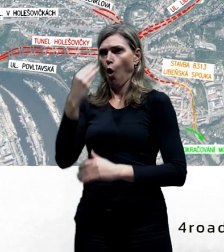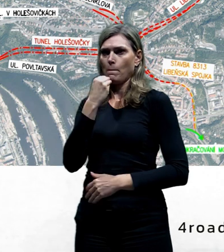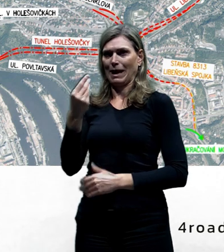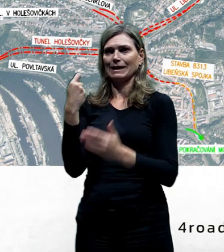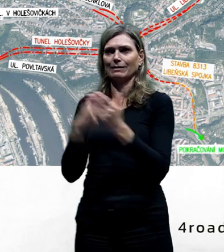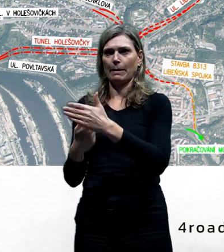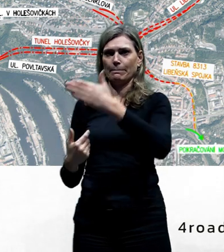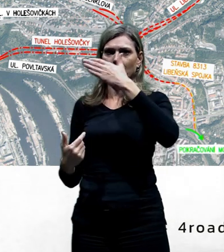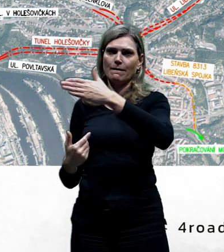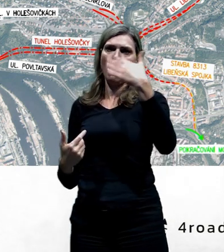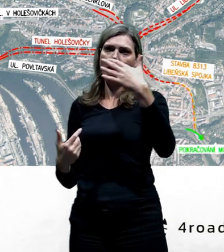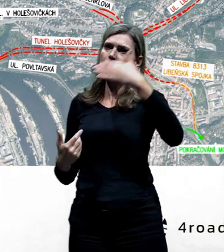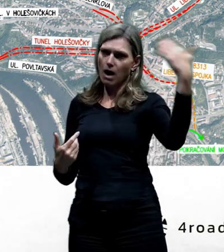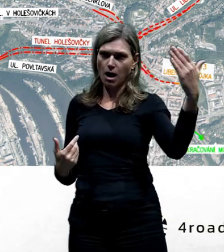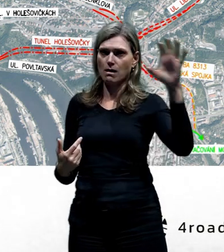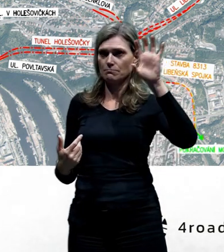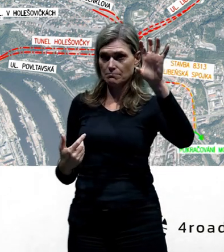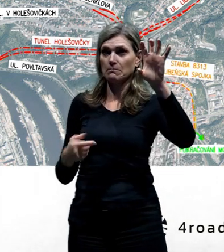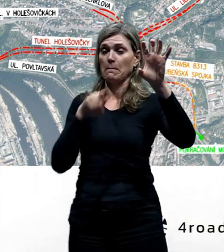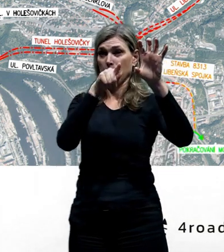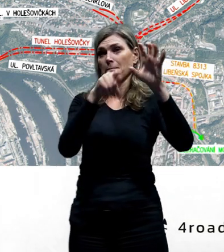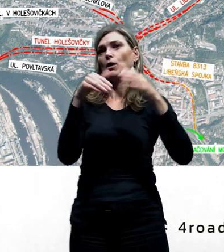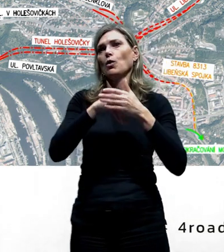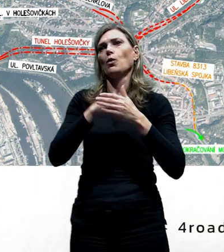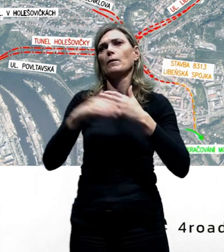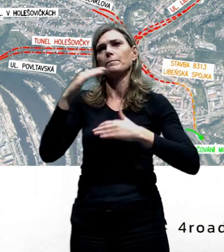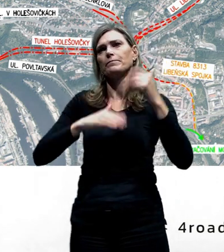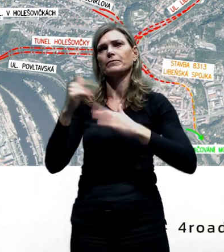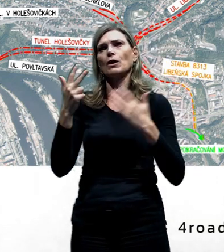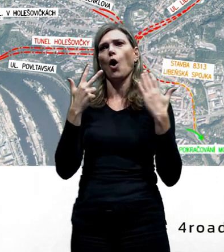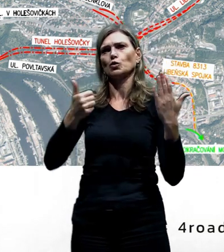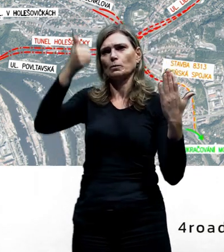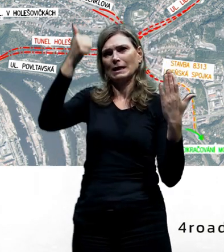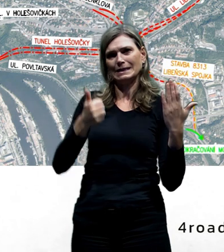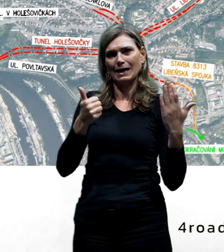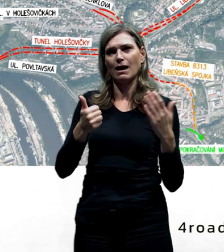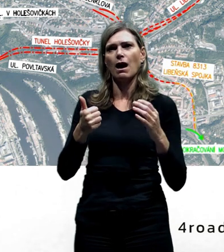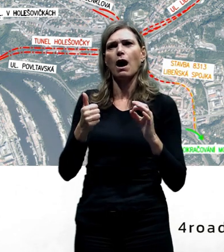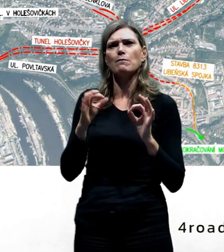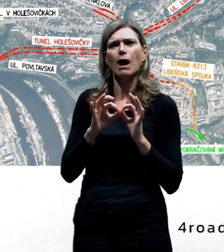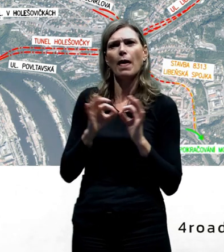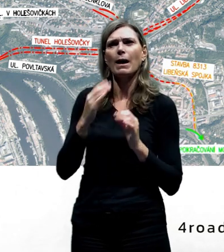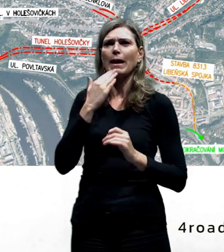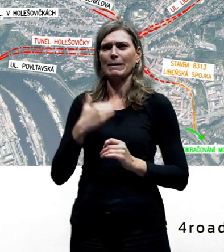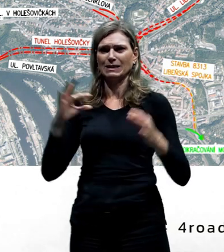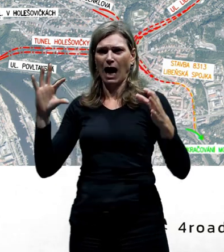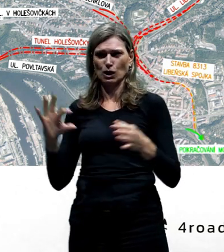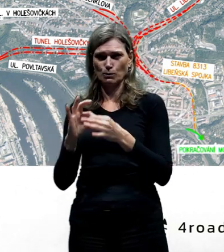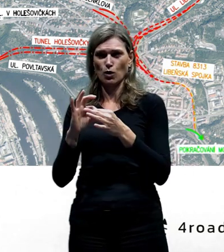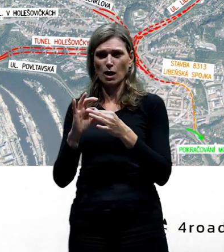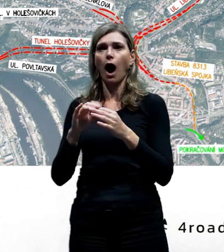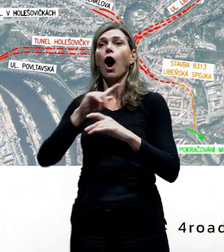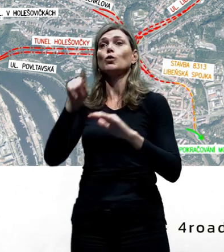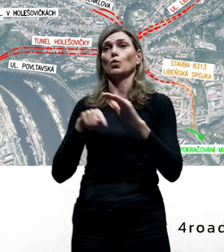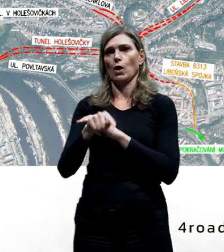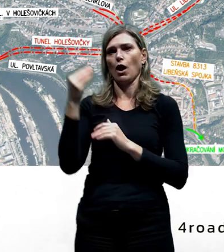obrázku, kdy máme stavbu 81 Plestyroka-Balabenka, Lebeňskou spojku a tunel